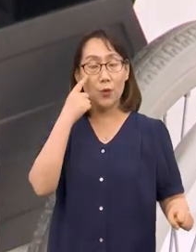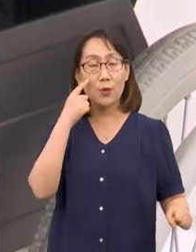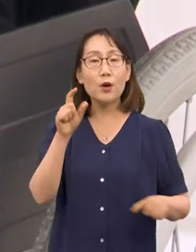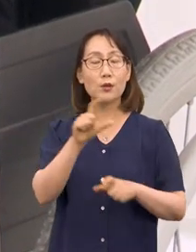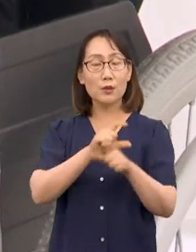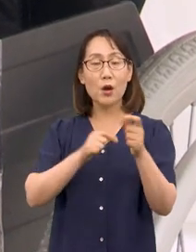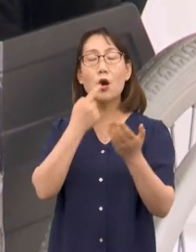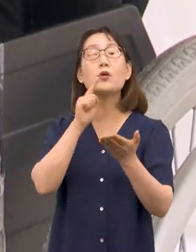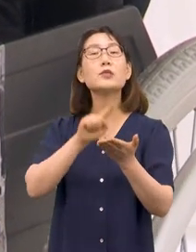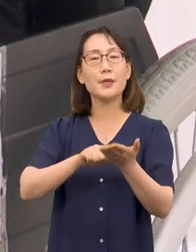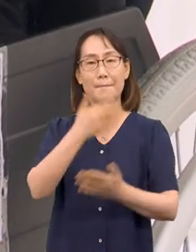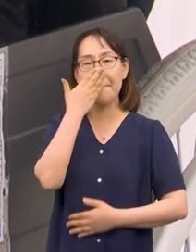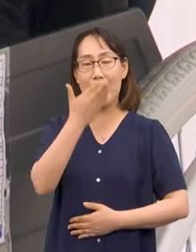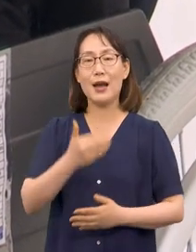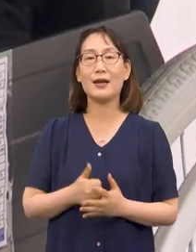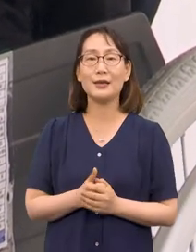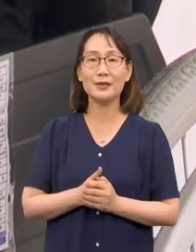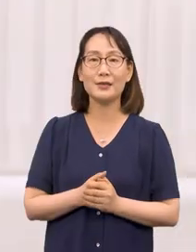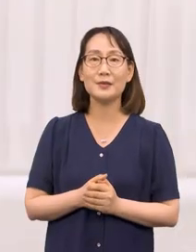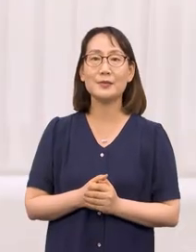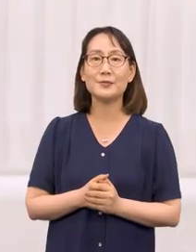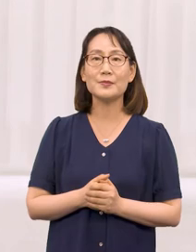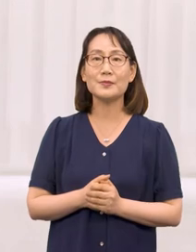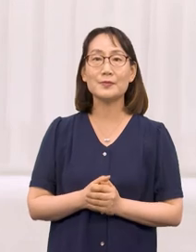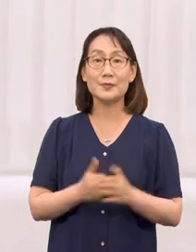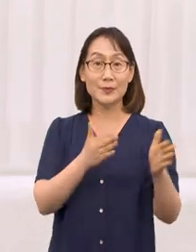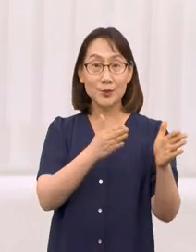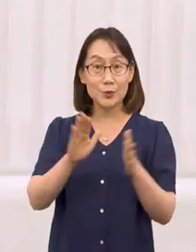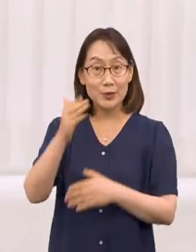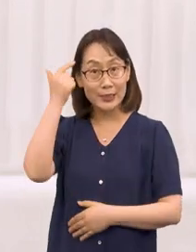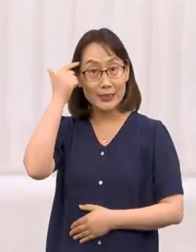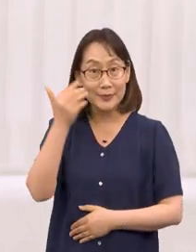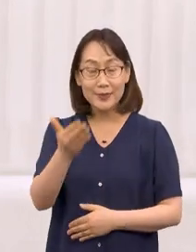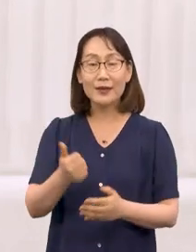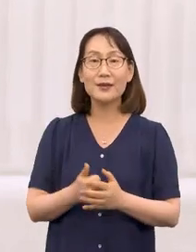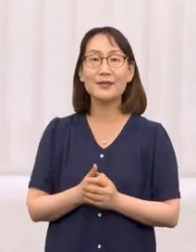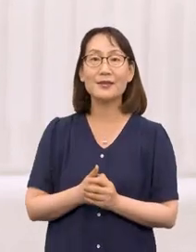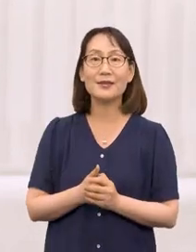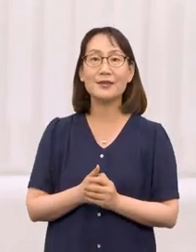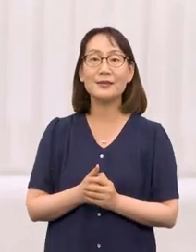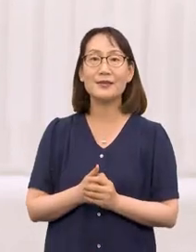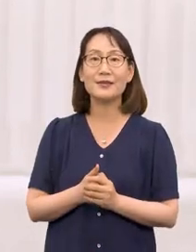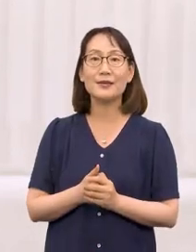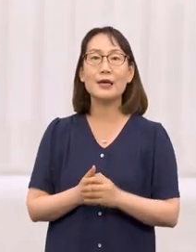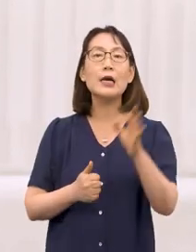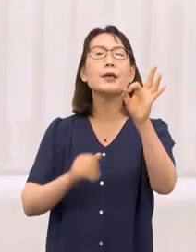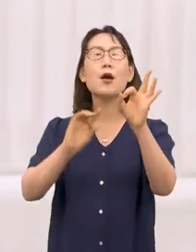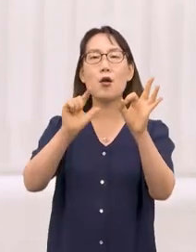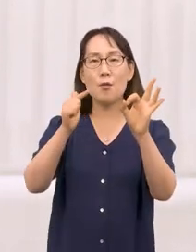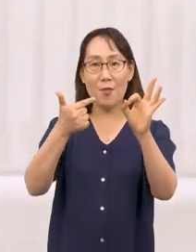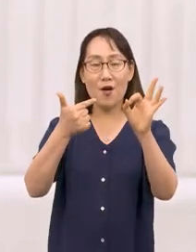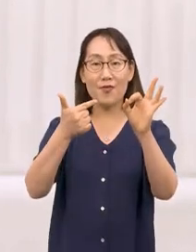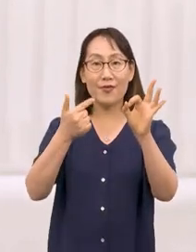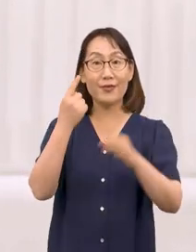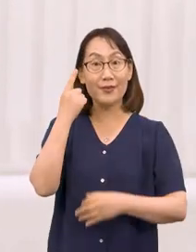더 수월하게 진행할 수 있습니다. 준비되셨나요? 그러면 이 동작도 10번 진행해 보도록 하겠습니다.